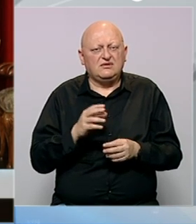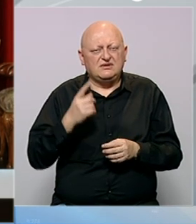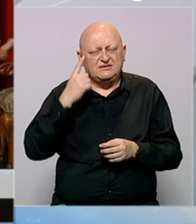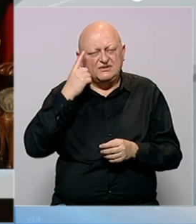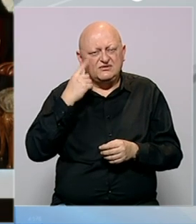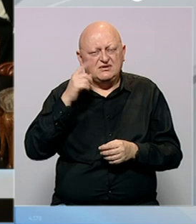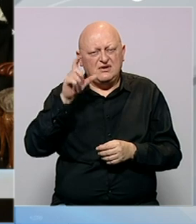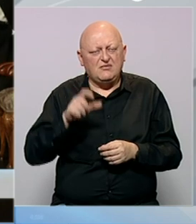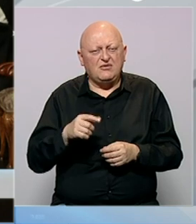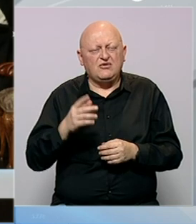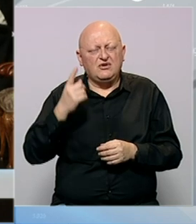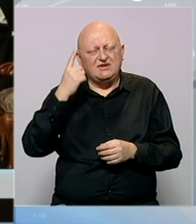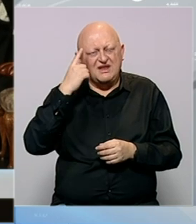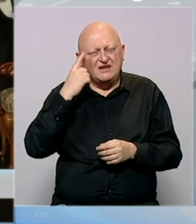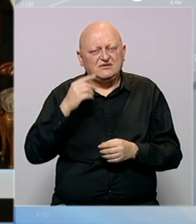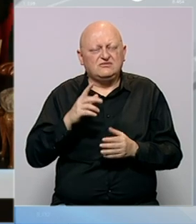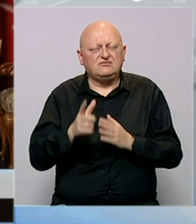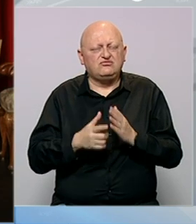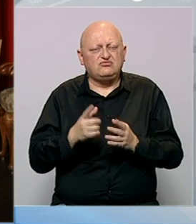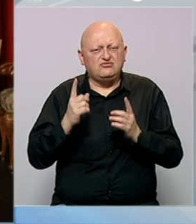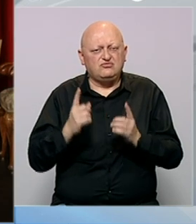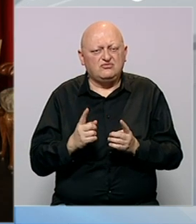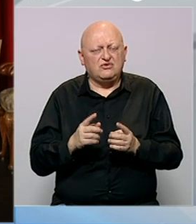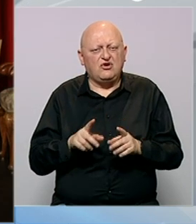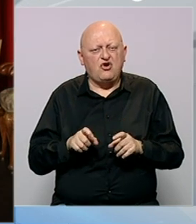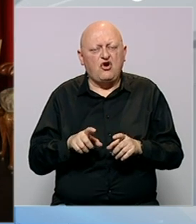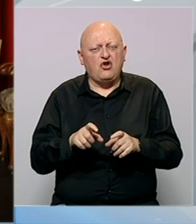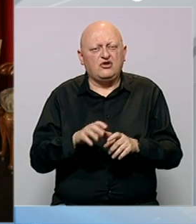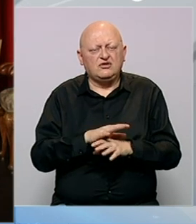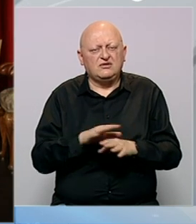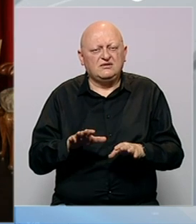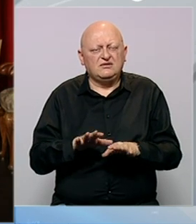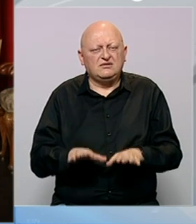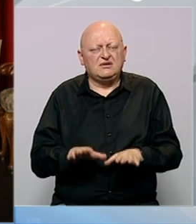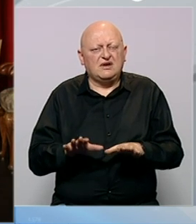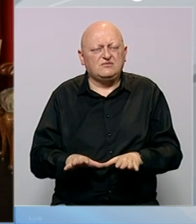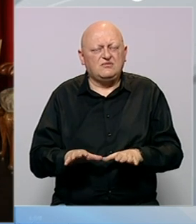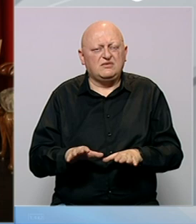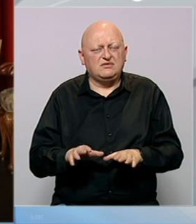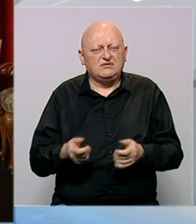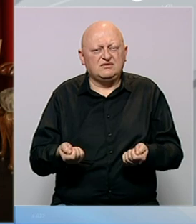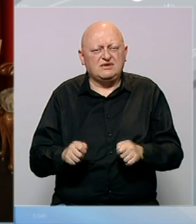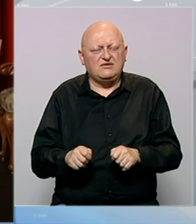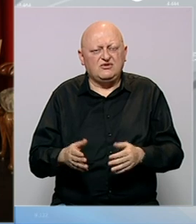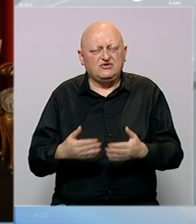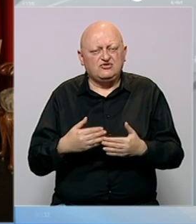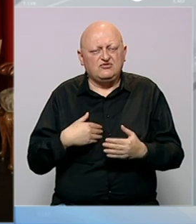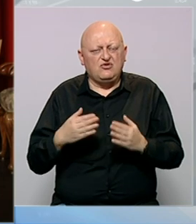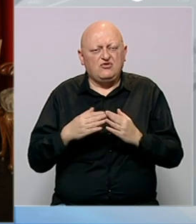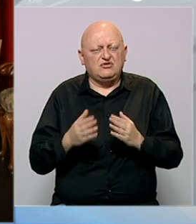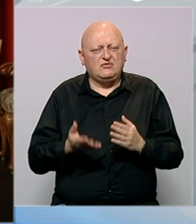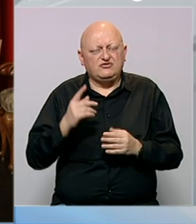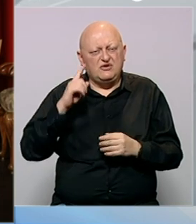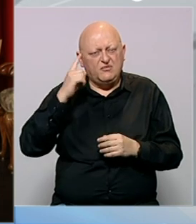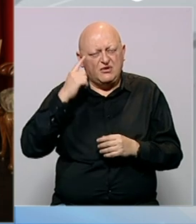majke? Zato što je ona nastajala baš u doba korone, kada smo svi nekako bili prinuđeni, bili zatparani u svojim kućama da možda više